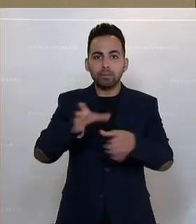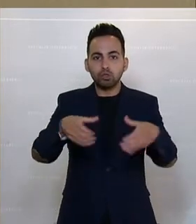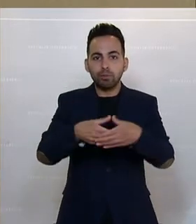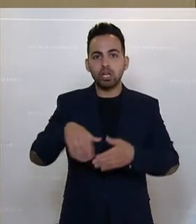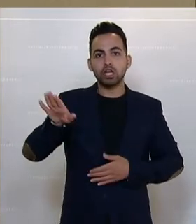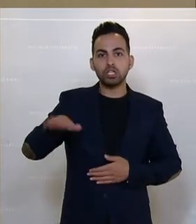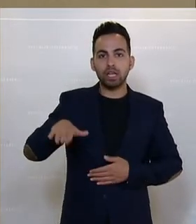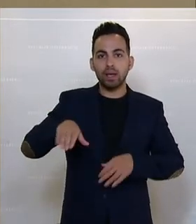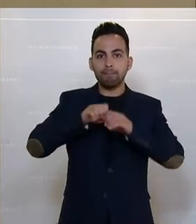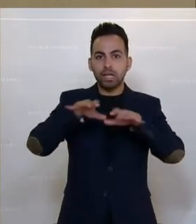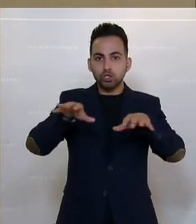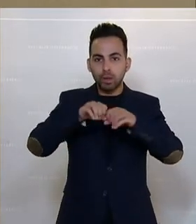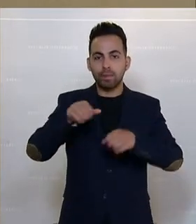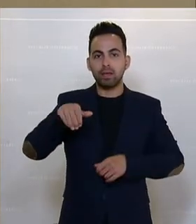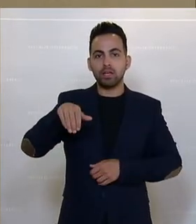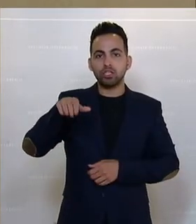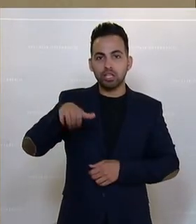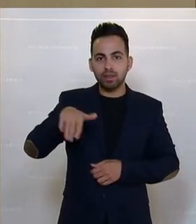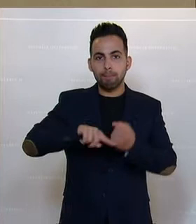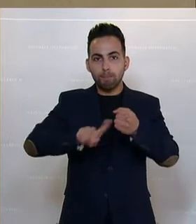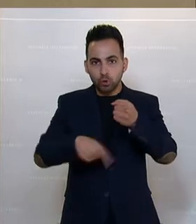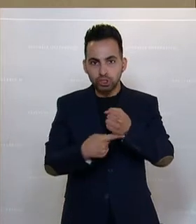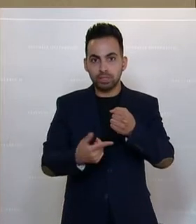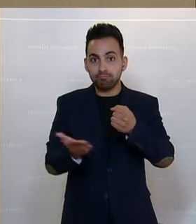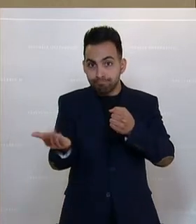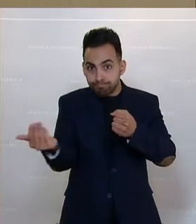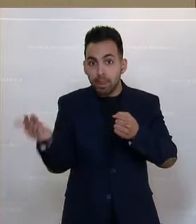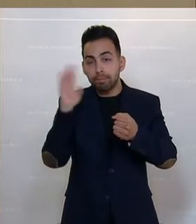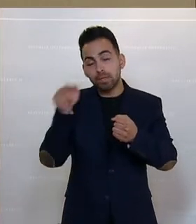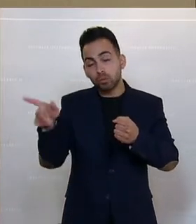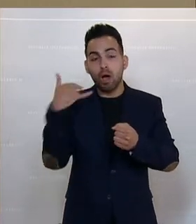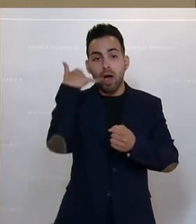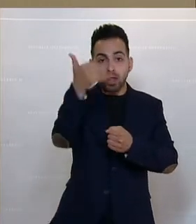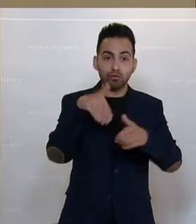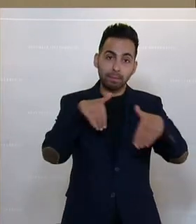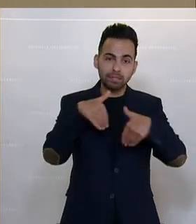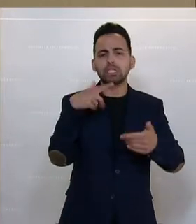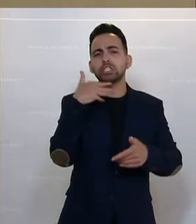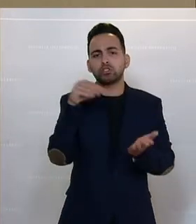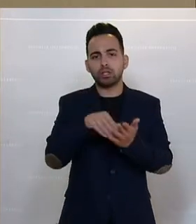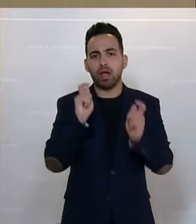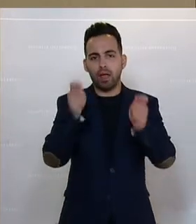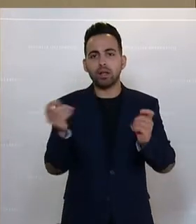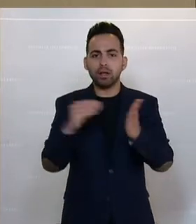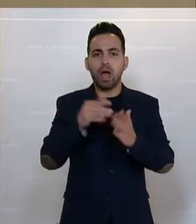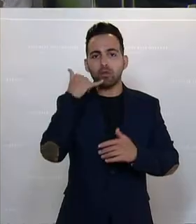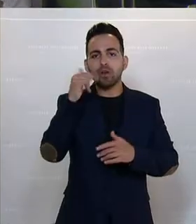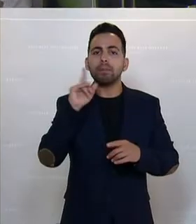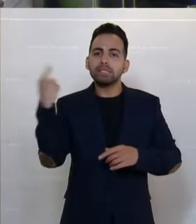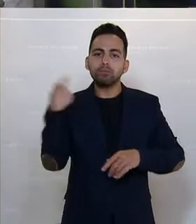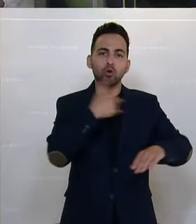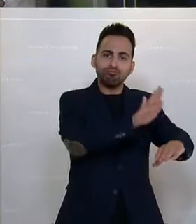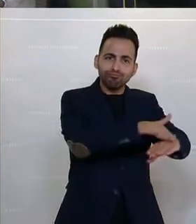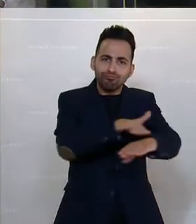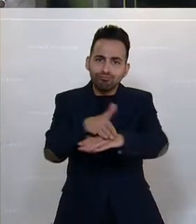Gender Mainstreaming, Gender Budgeting darum, die Ressorts anzurufen, abzufragen. Anrufen steht zwar nicht im Antrag, aber abzufragen, wie